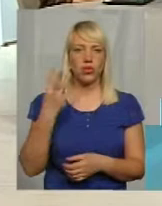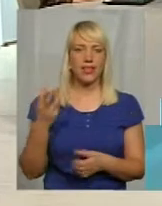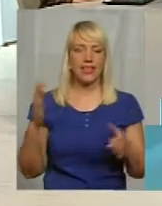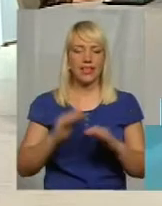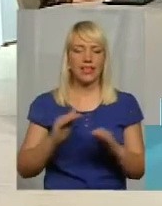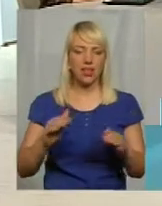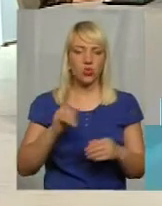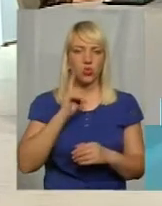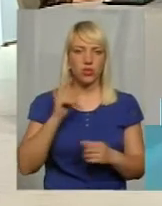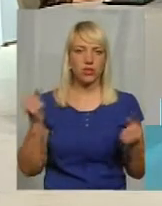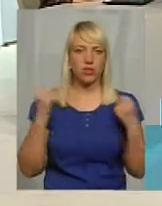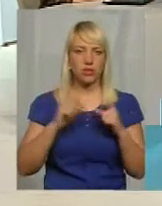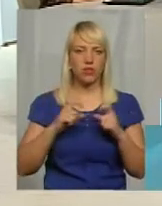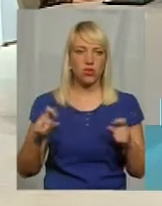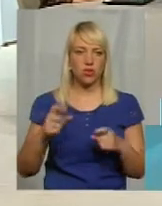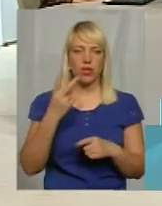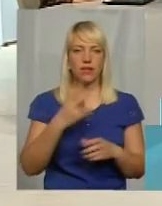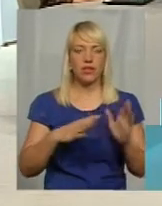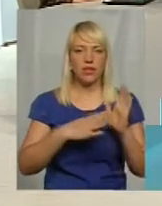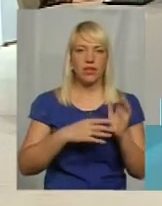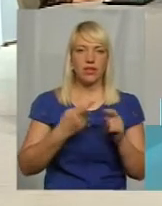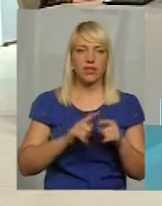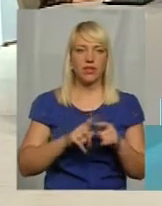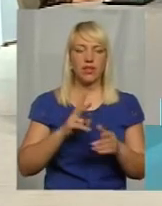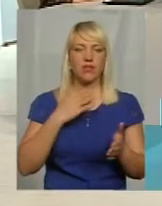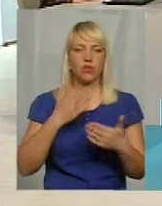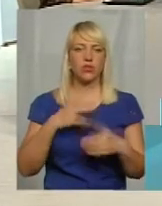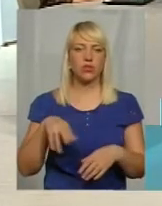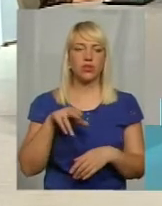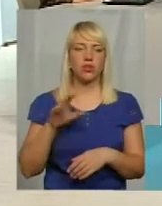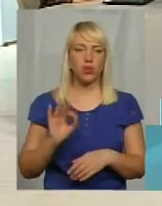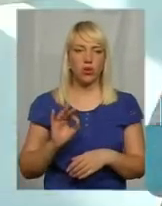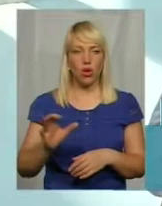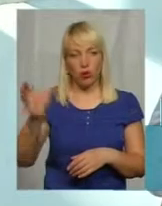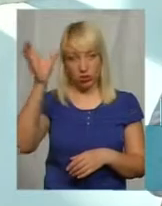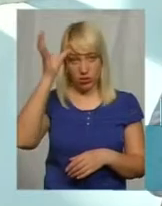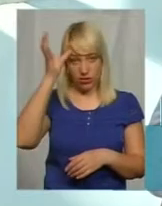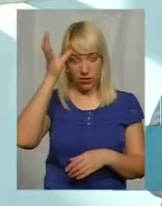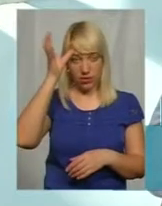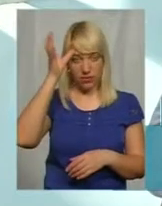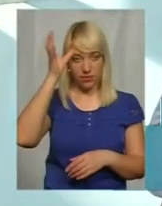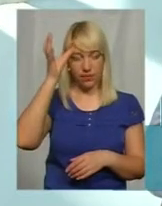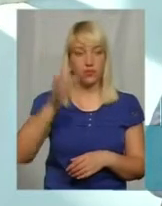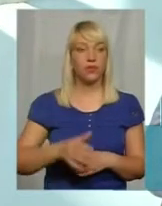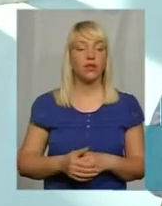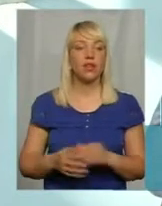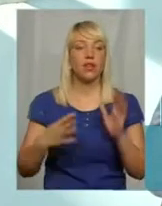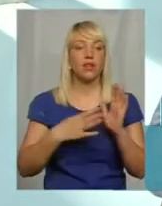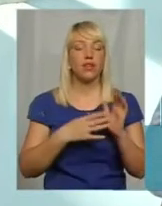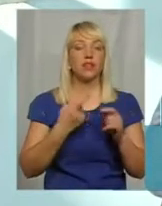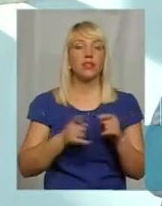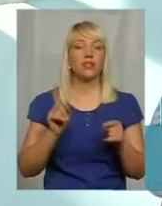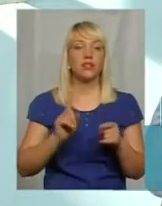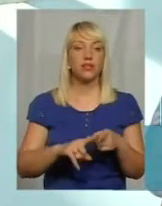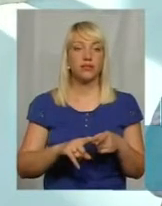спортивні школи. Із них 29 – це, які відносяться до освіти. 9 із них